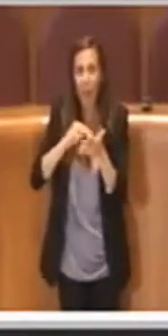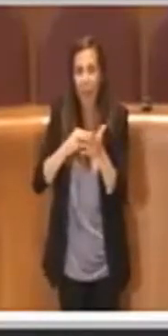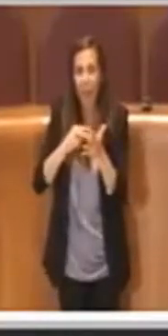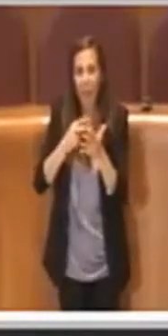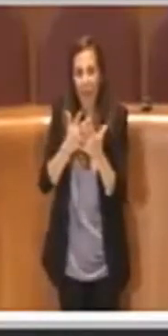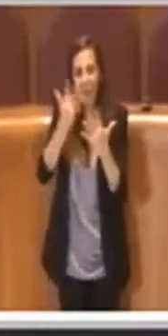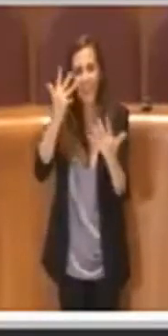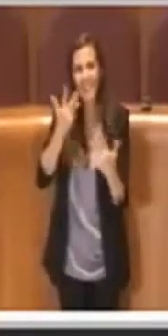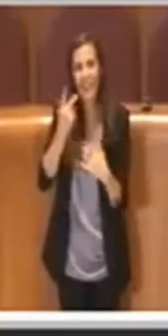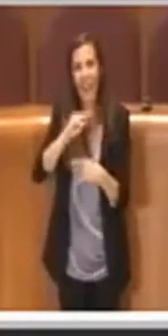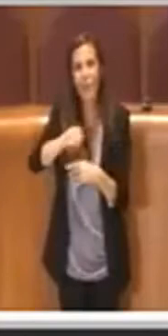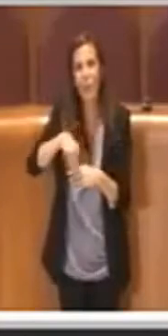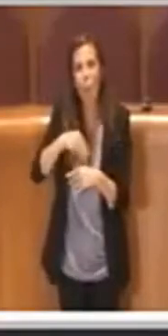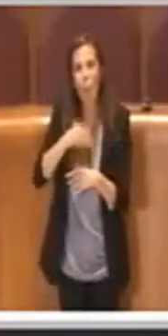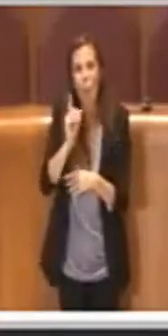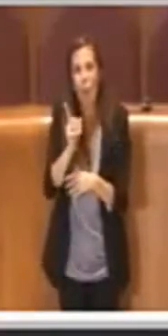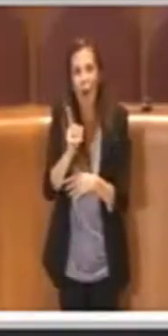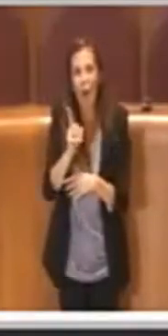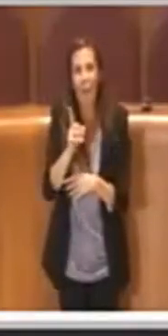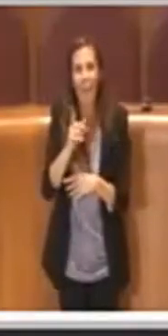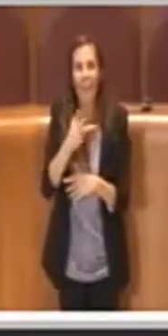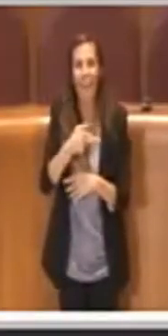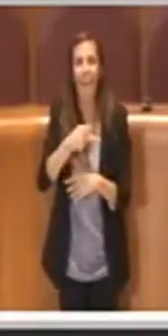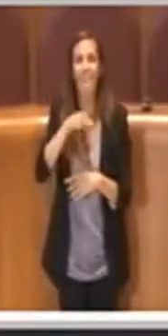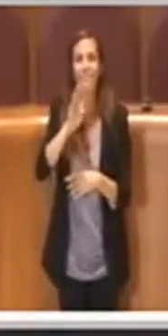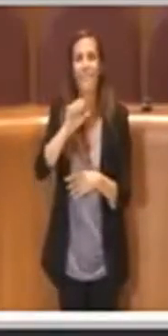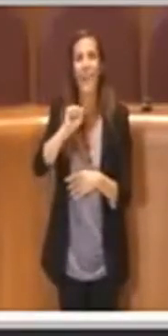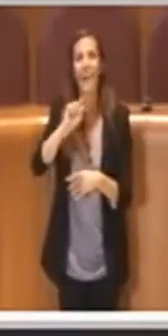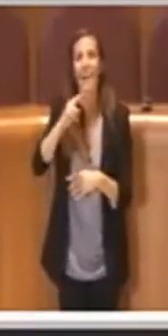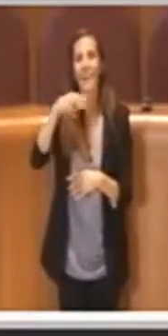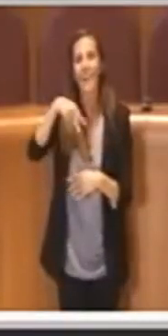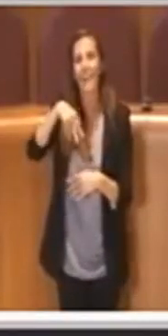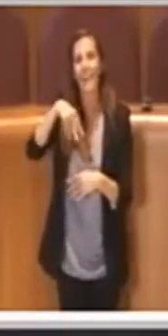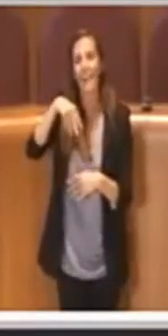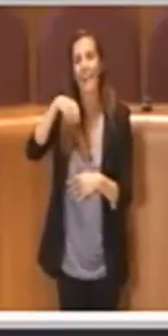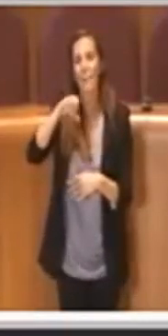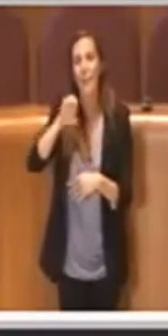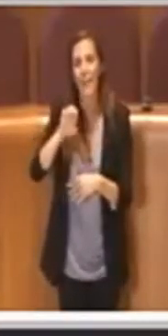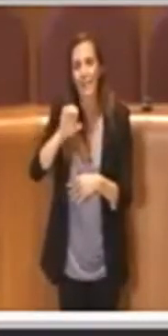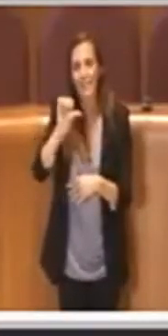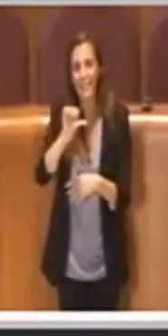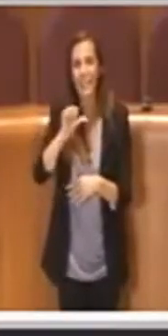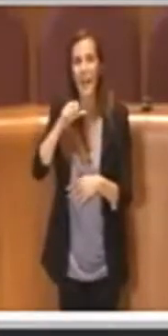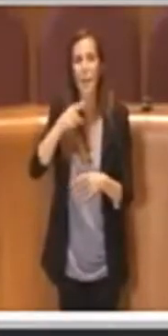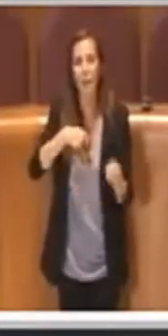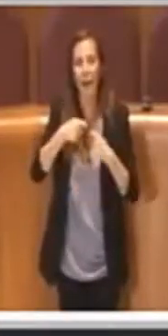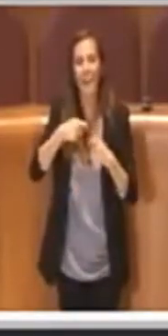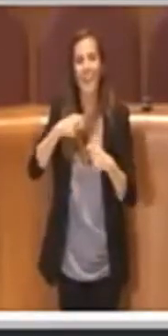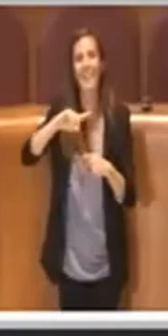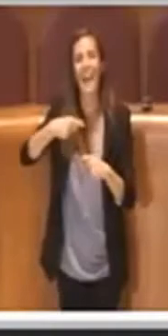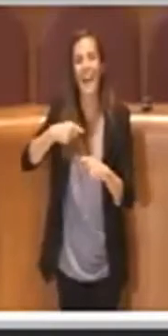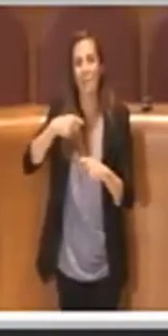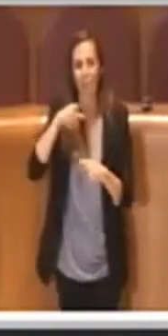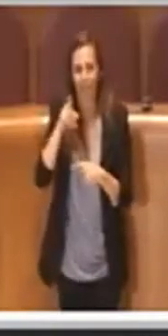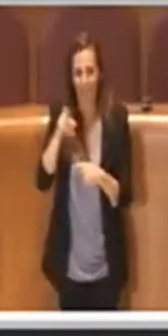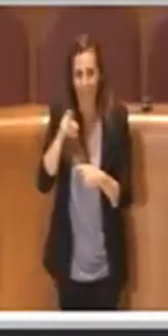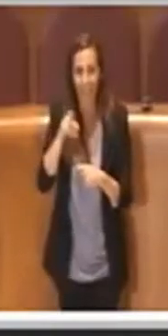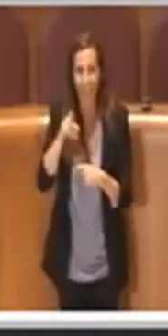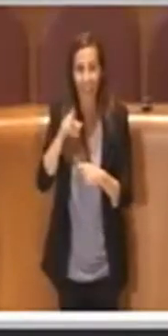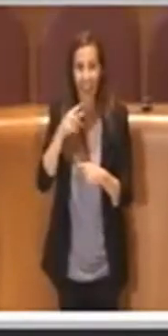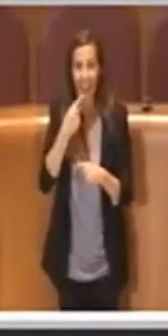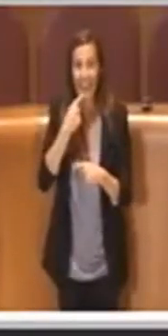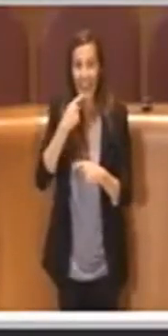Garbatella, laddove si vuole concedere la possibilità a coloro che poi vinceranno il bando di effettuare